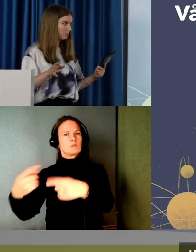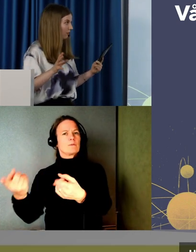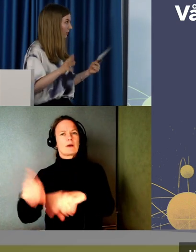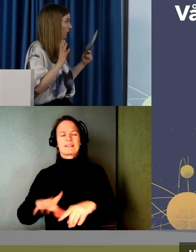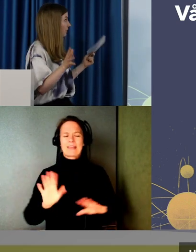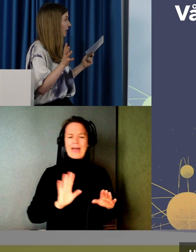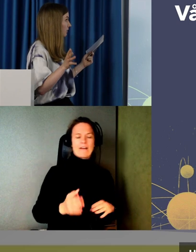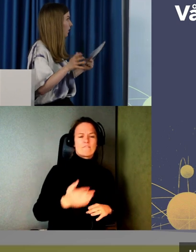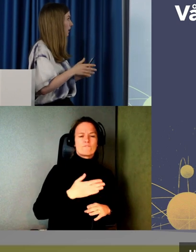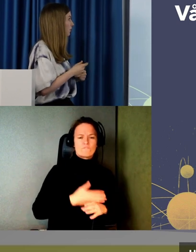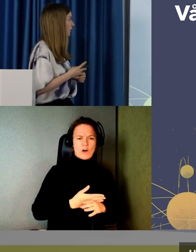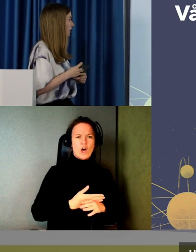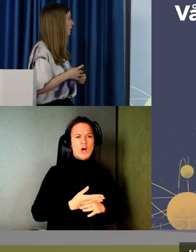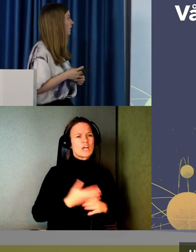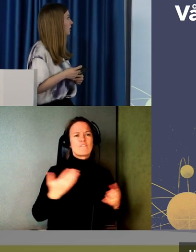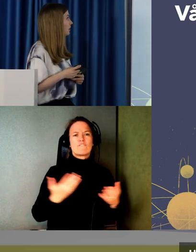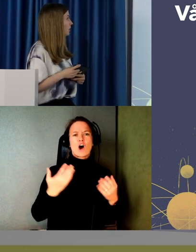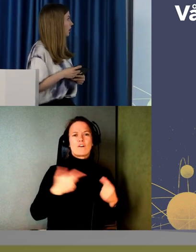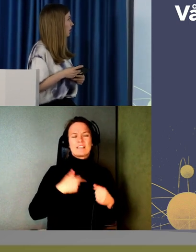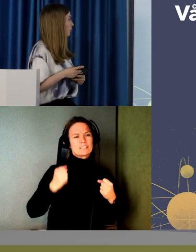faktiskt ta reda på. Vad ska vi ens göra för någonting?